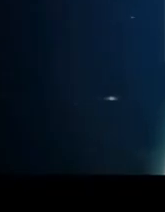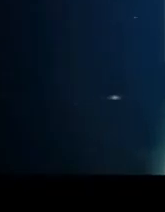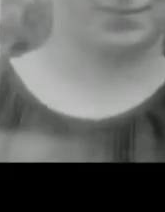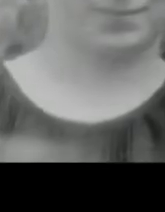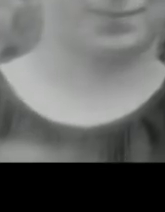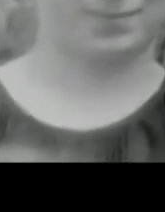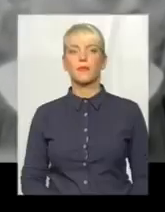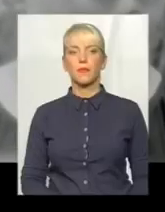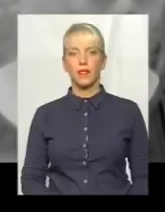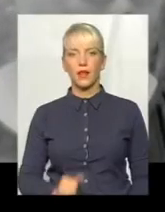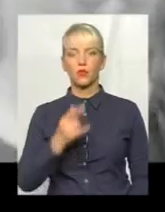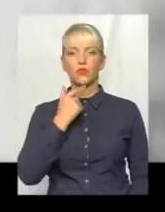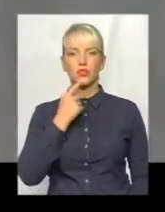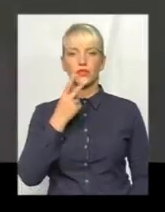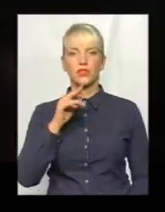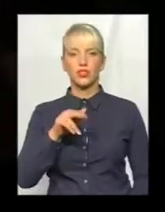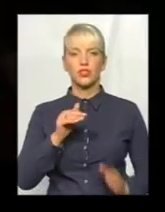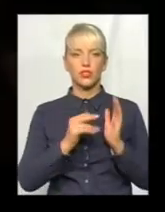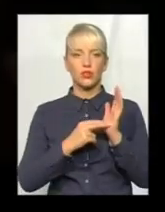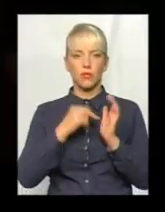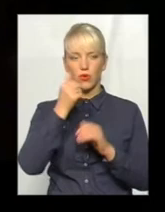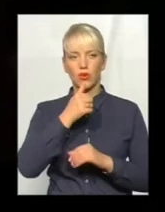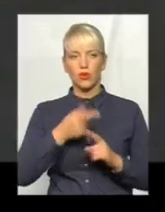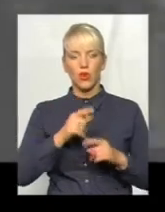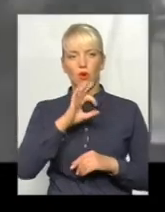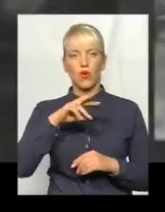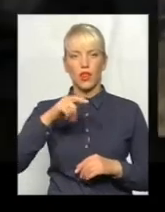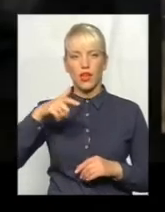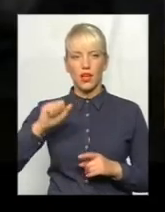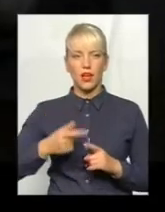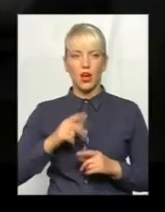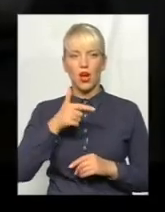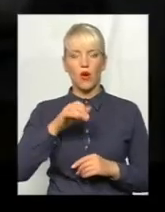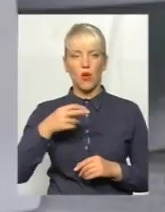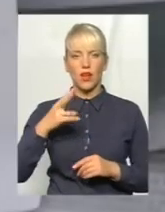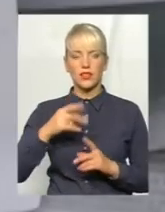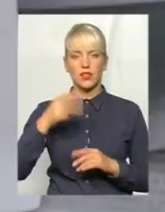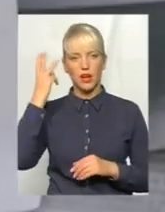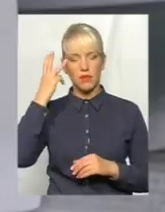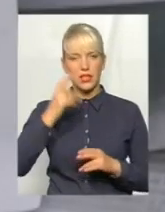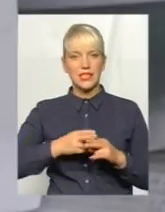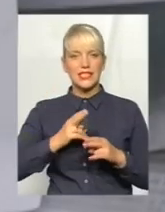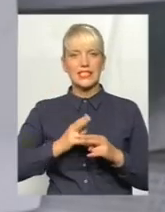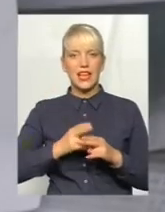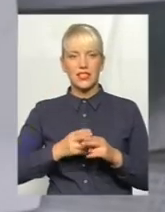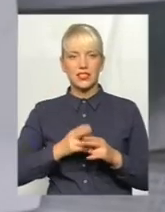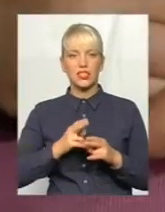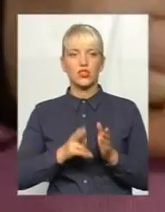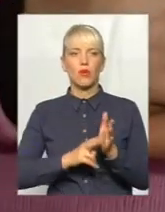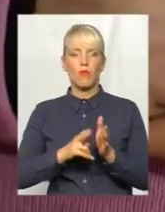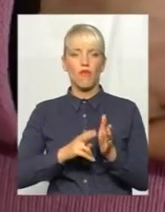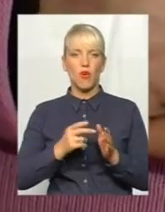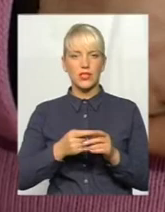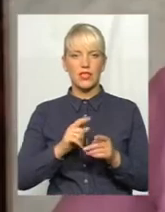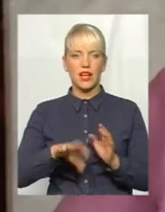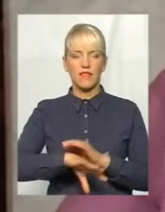У червні 2007 року у Олега Волянського на Хмельницькому залежничному вокзалі викрали паспорт. Я повертаюся до